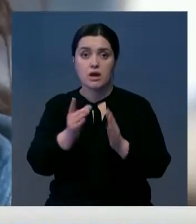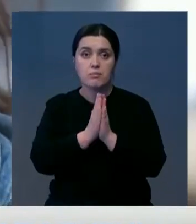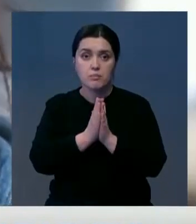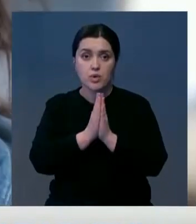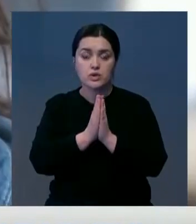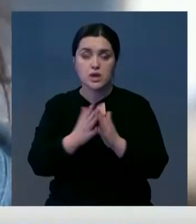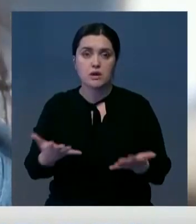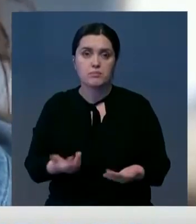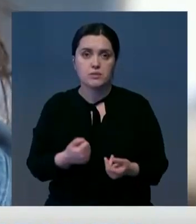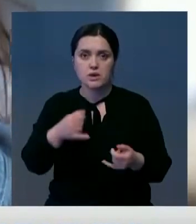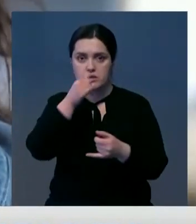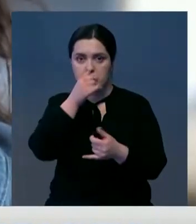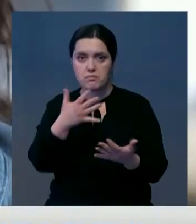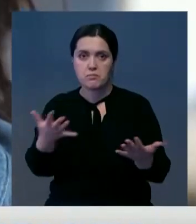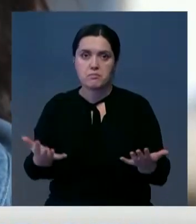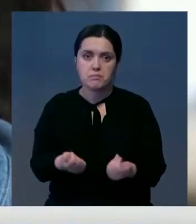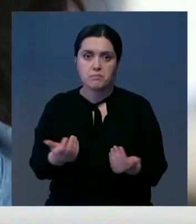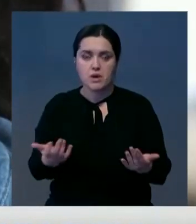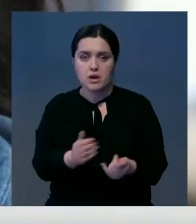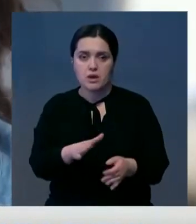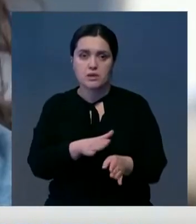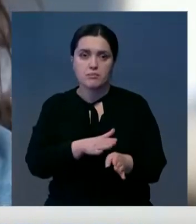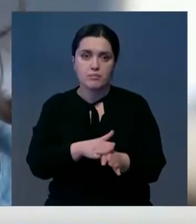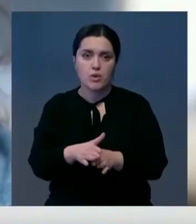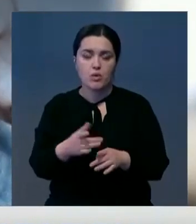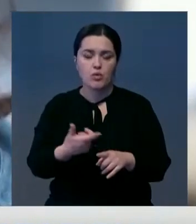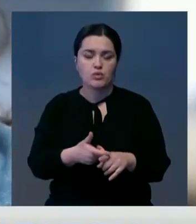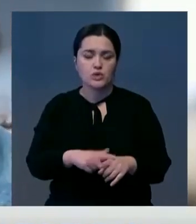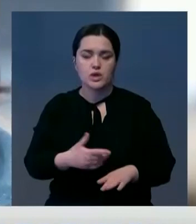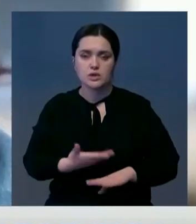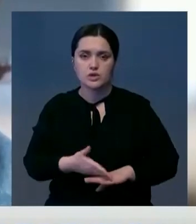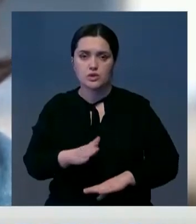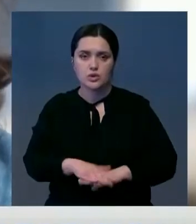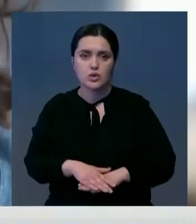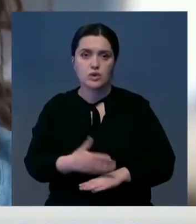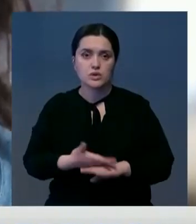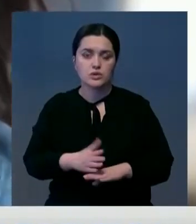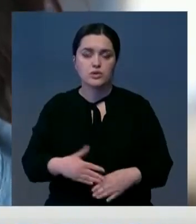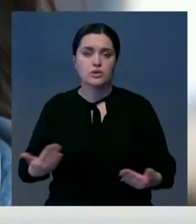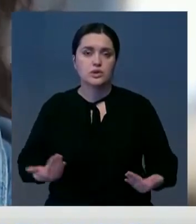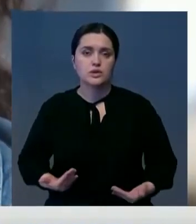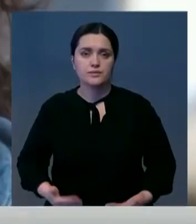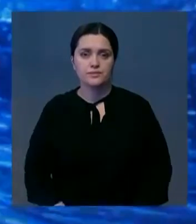вас о таком, и вы не знаете, сможете ли вы исполнить его просьбу, это очень тяжело. Тяжело жить с этим.